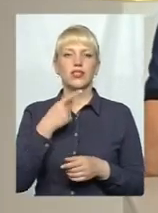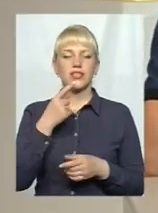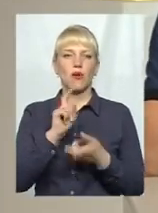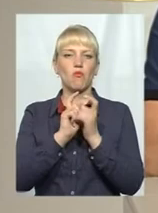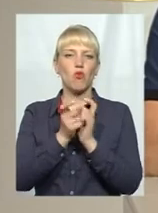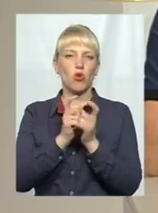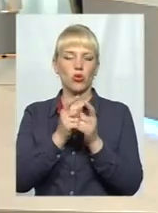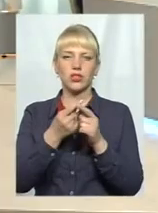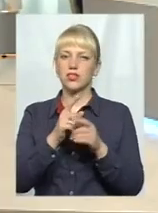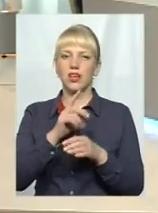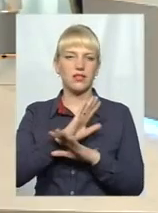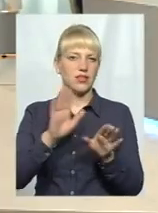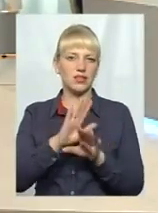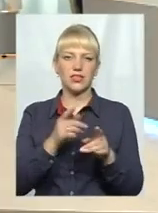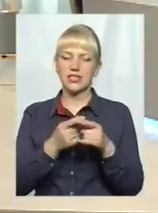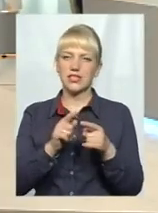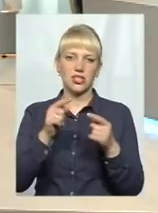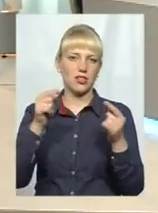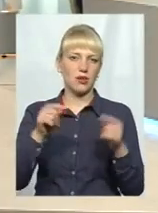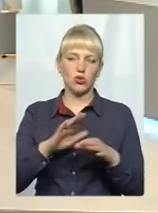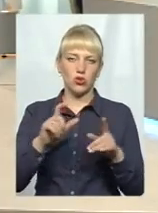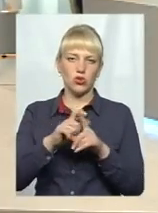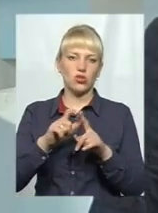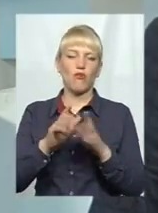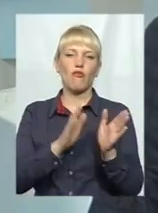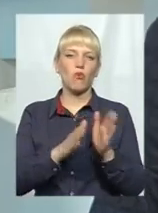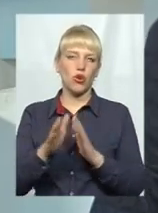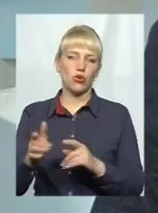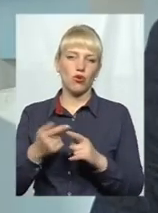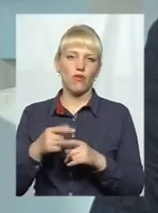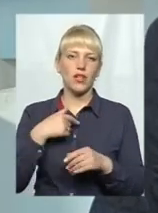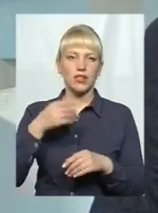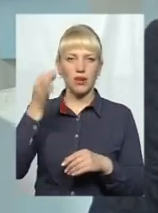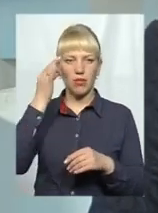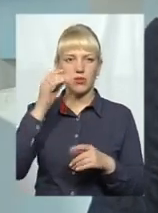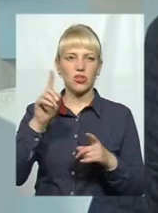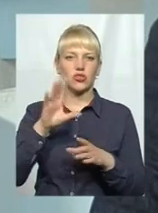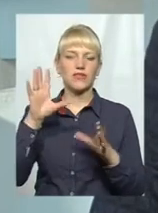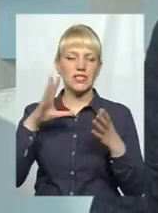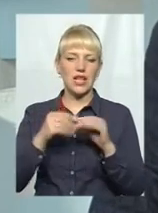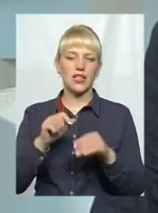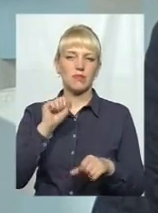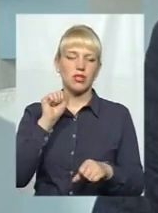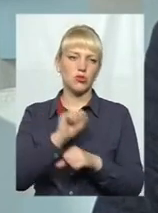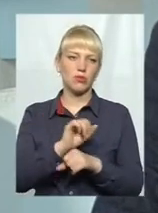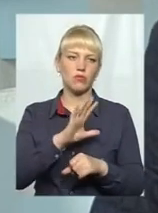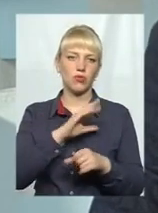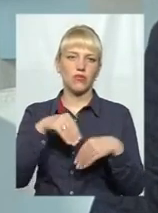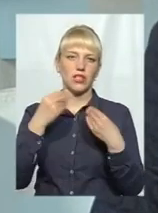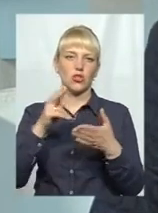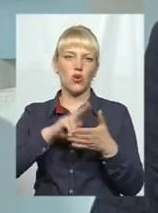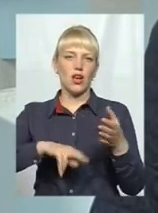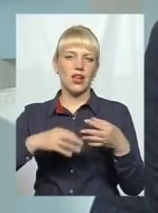але передкувати. В Шепетівці, наскільки я пам'ятаю, вони щось призупинили взагалі, там видачу також ліцензій,